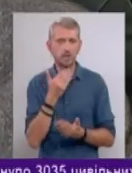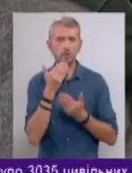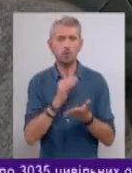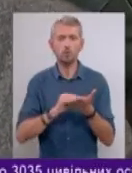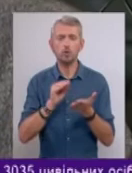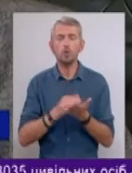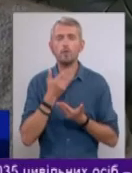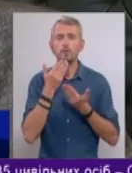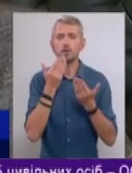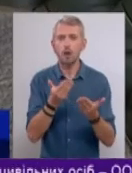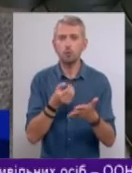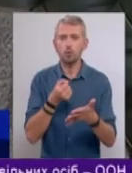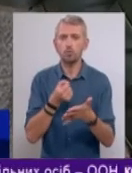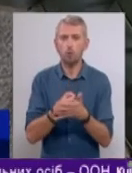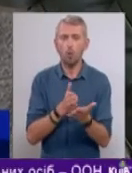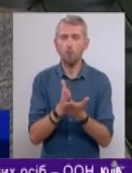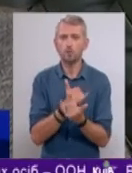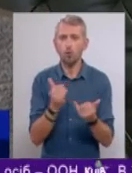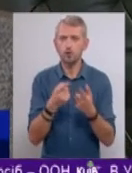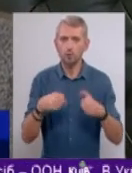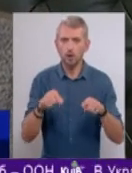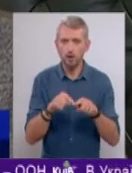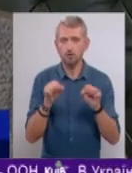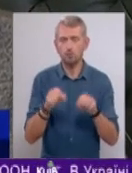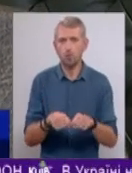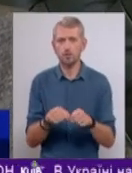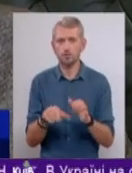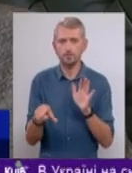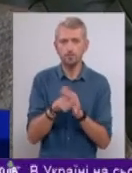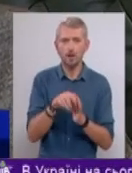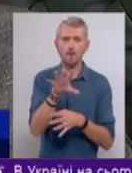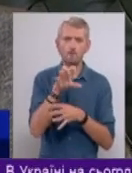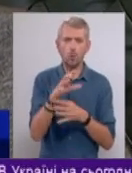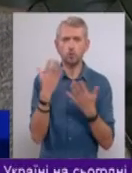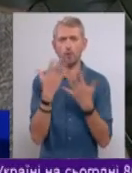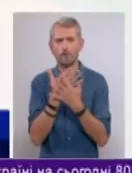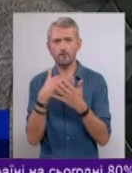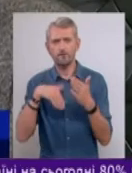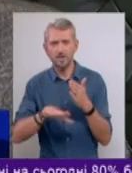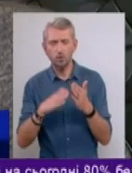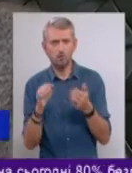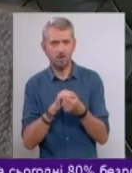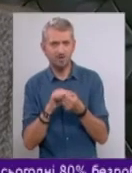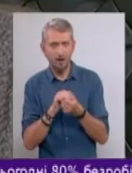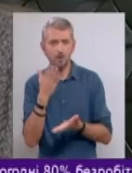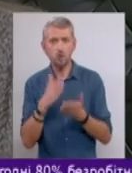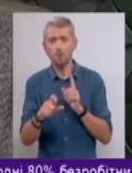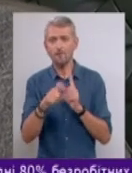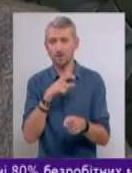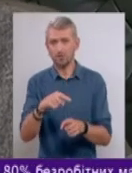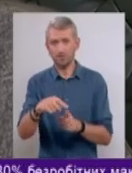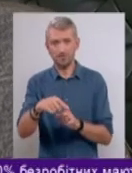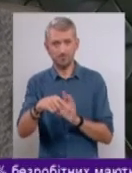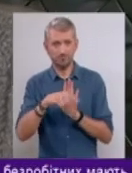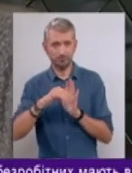письмовим запитом до обслуговуючої організації, можна прикласти фото або відеоматеріали проблеми, яка є. Якщо відповідь буде негативна, тобто